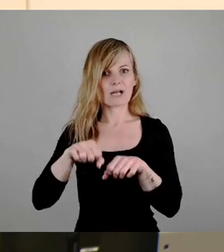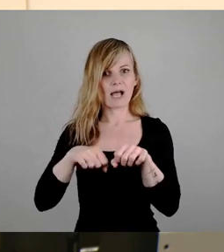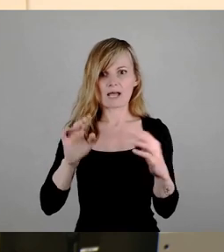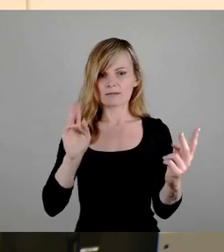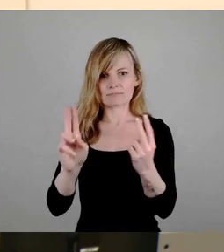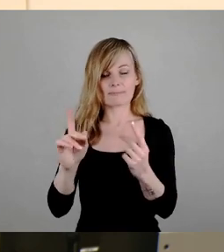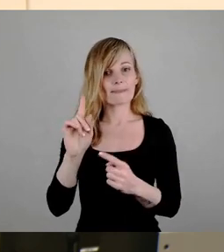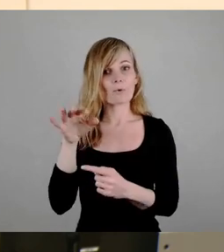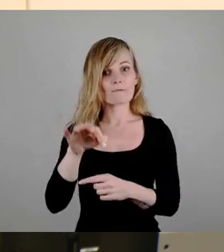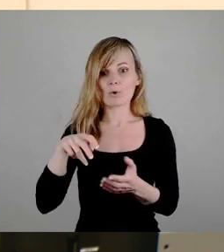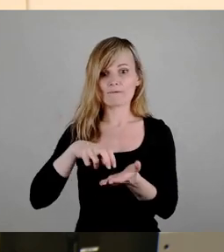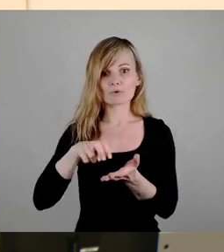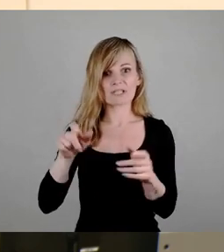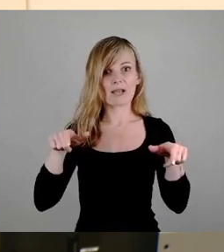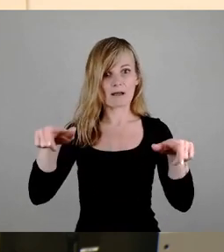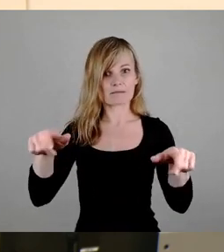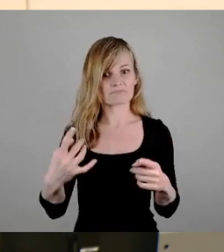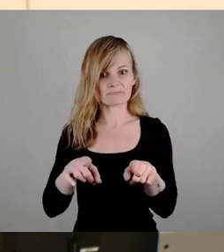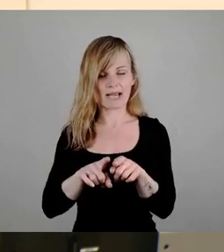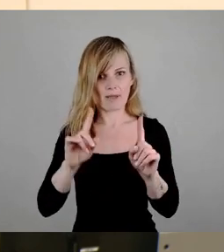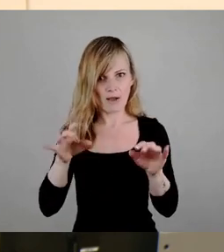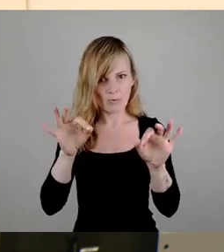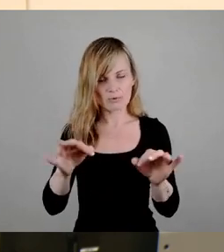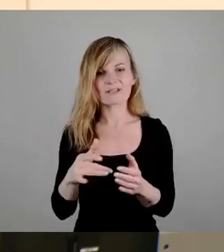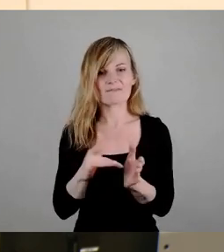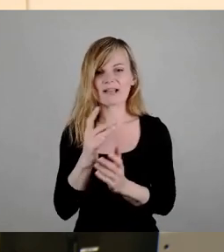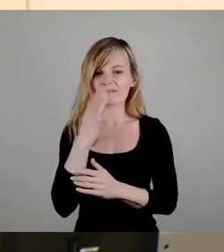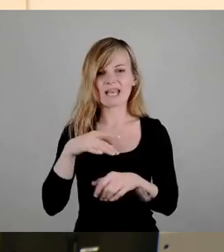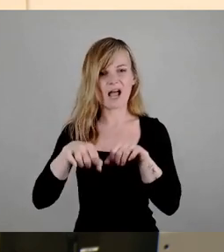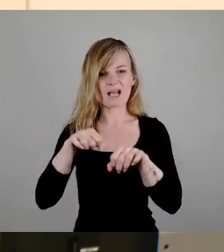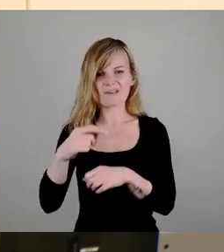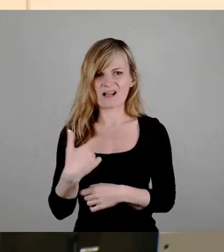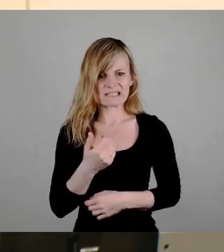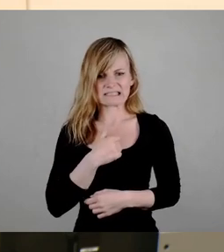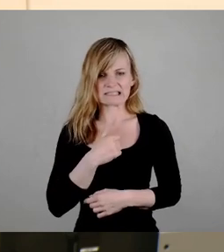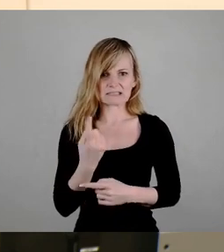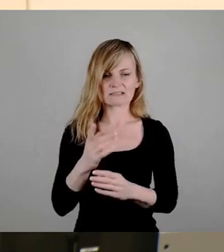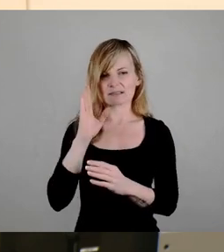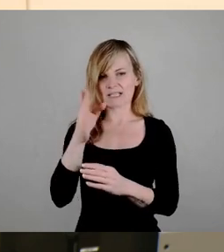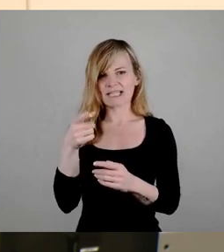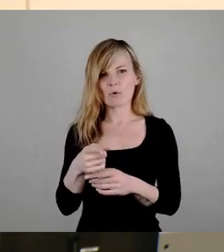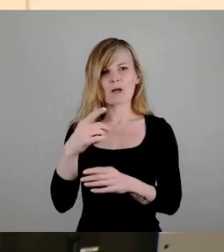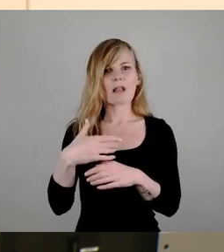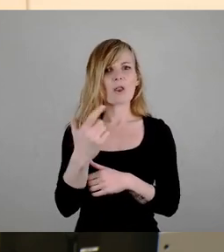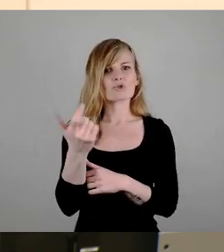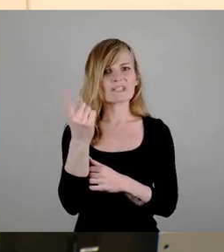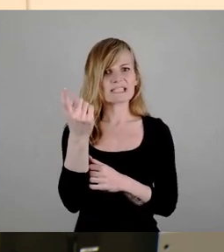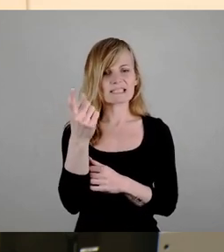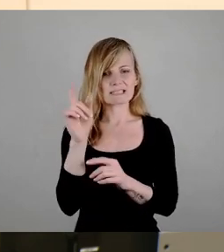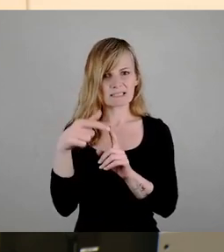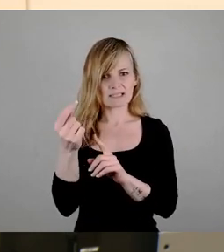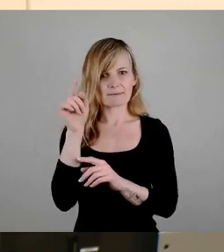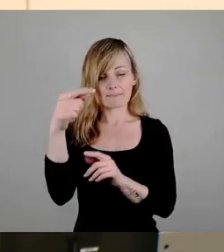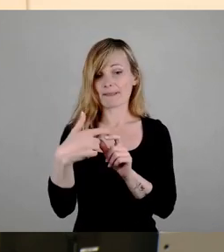Fußgänger auf der Brücke, weil viele Radfahrer im Prinzip sich nicht getraut haben, gerade Richtung Loschwitz auf der Brücke